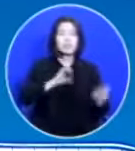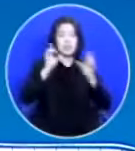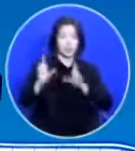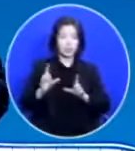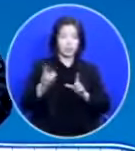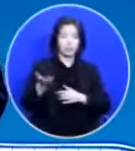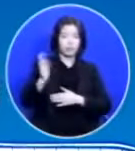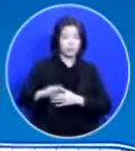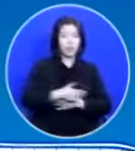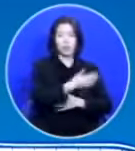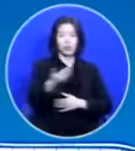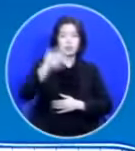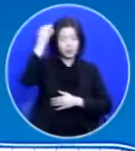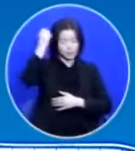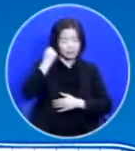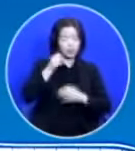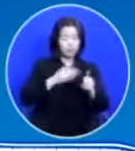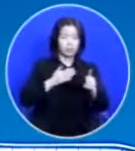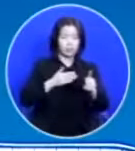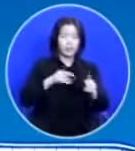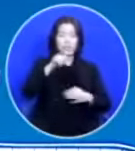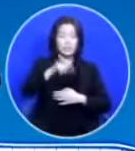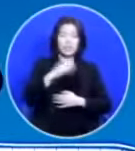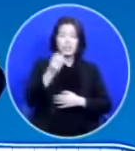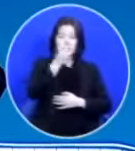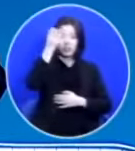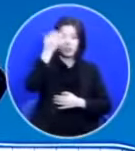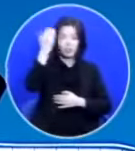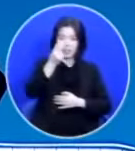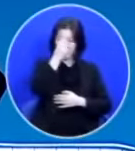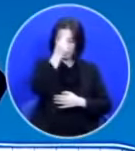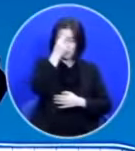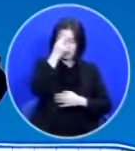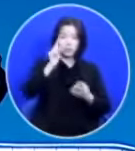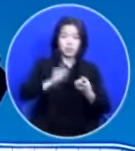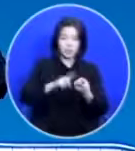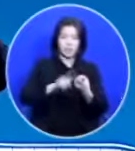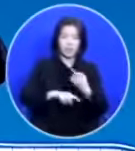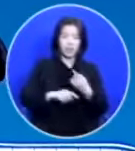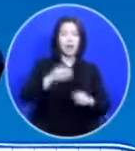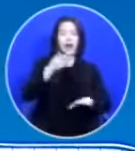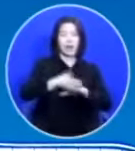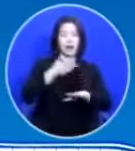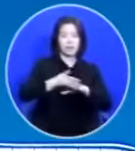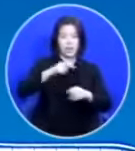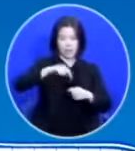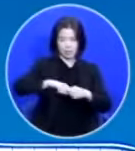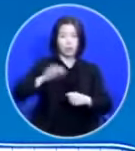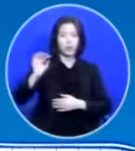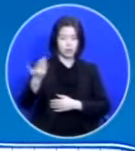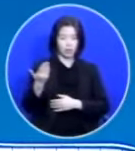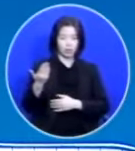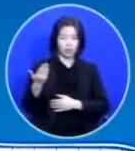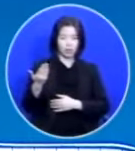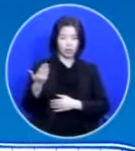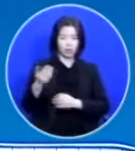기억하셔야 돼요 이 성령의 근심 자체가 감사 제목이 된다는 거예요